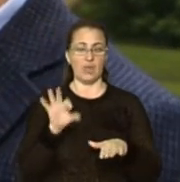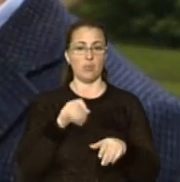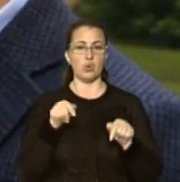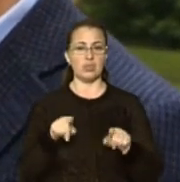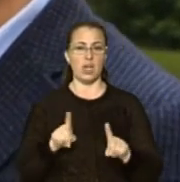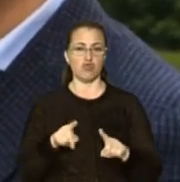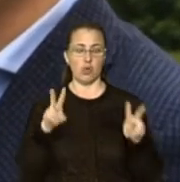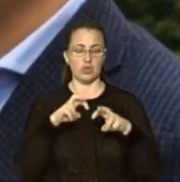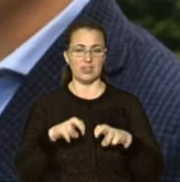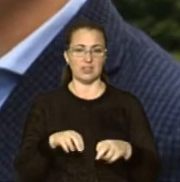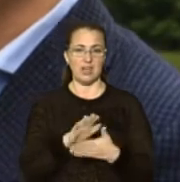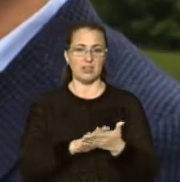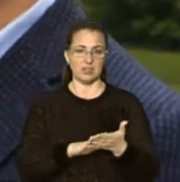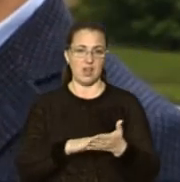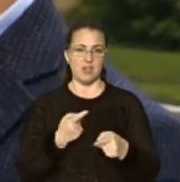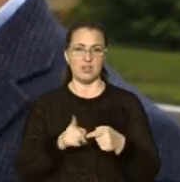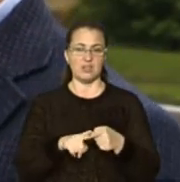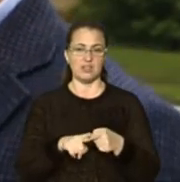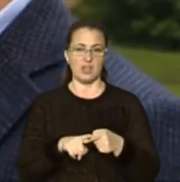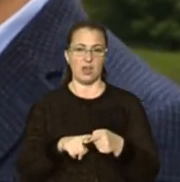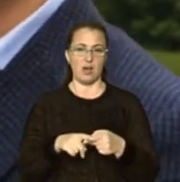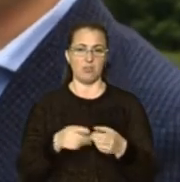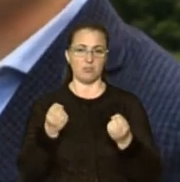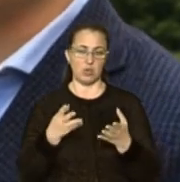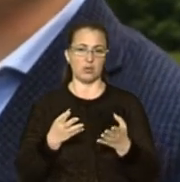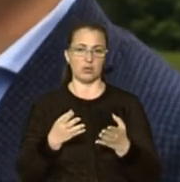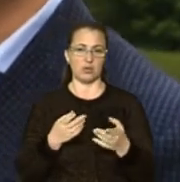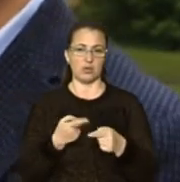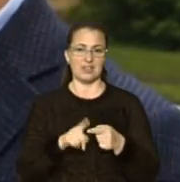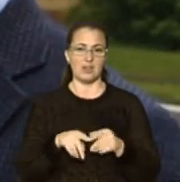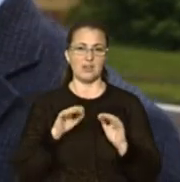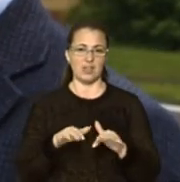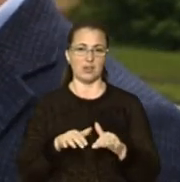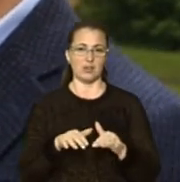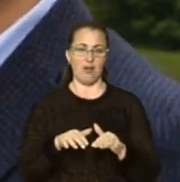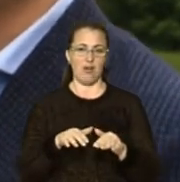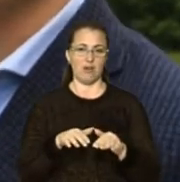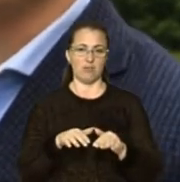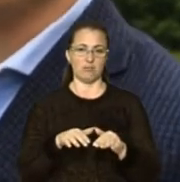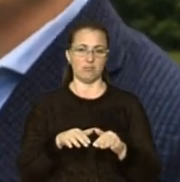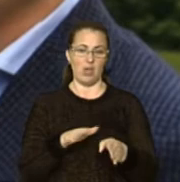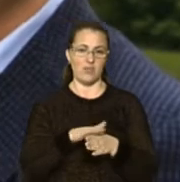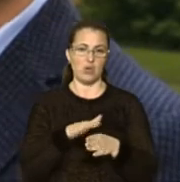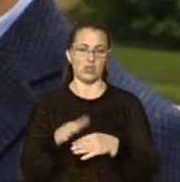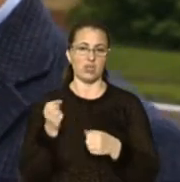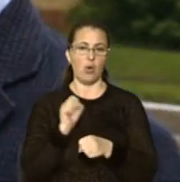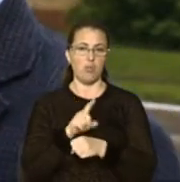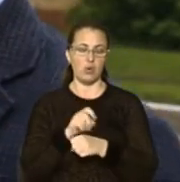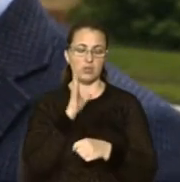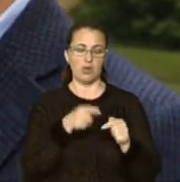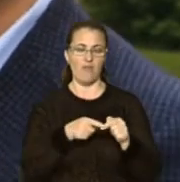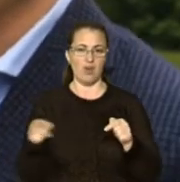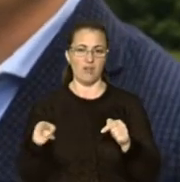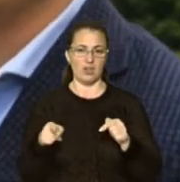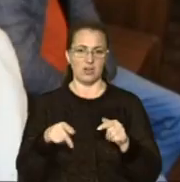розглядається далі зобов'язанням, це просто покладаються заходи з обезпечення їхніх обов'язків під час розгляду даного